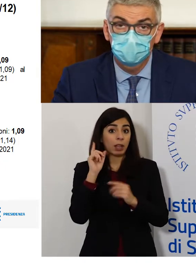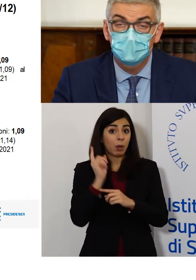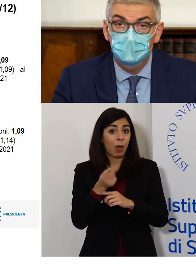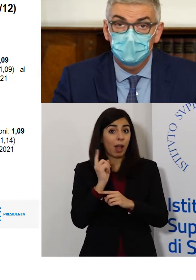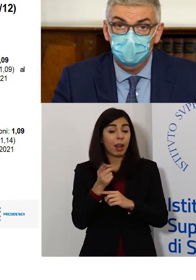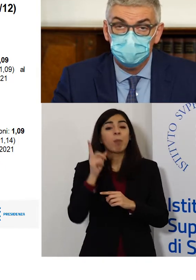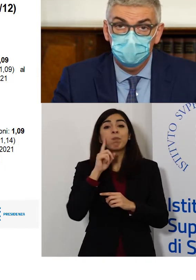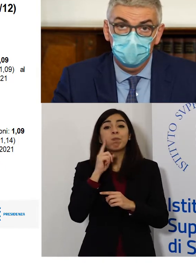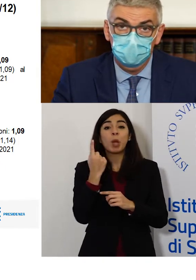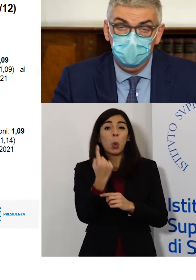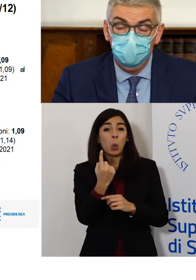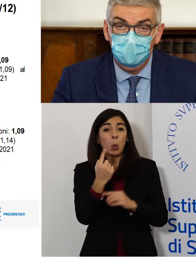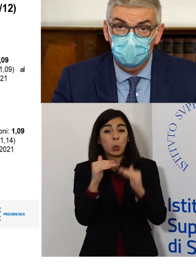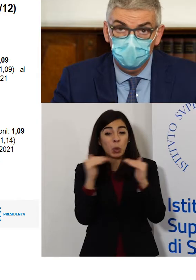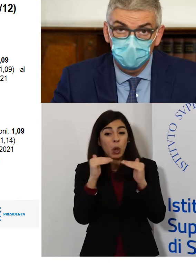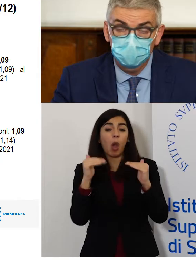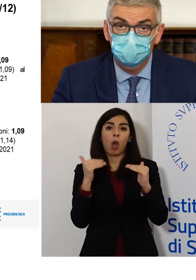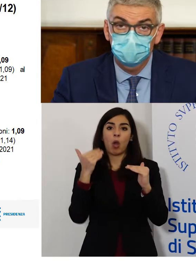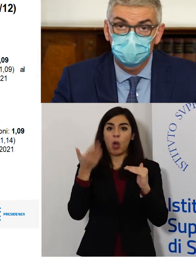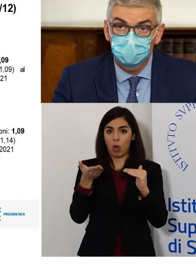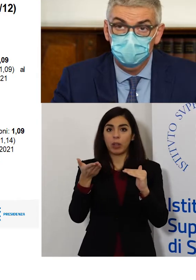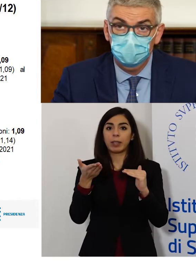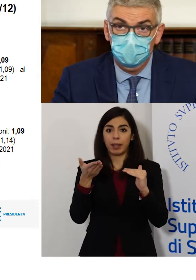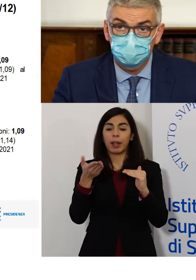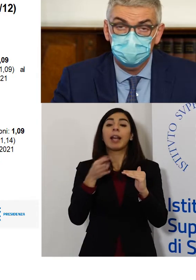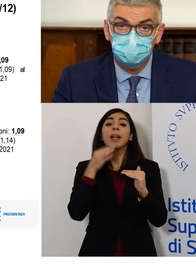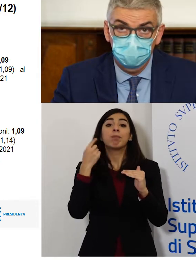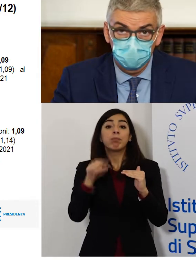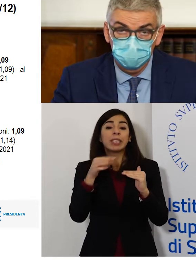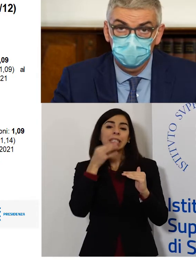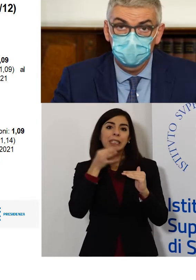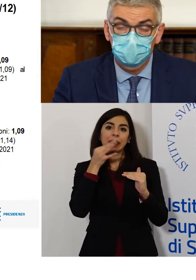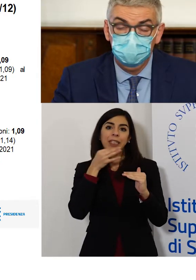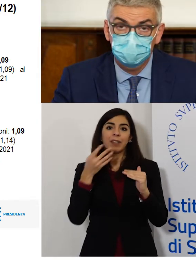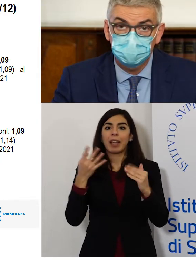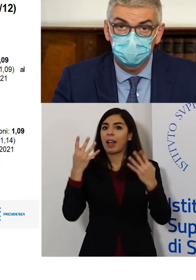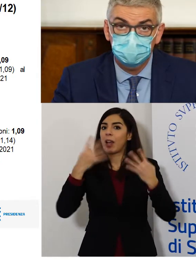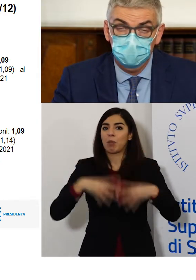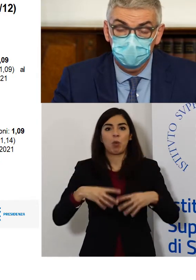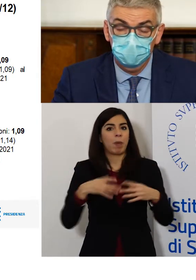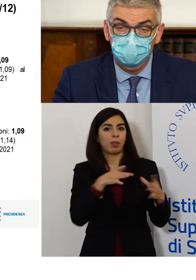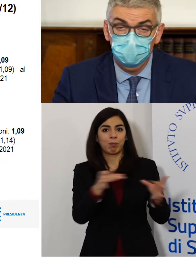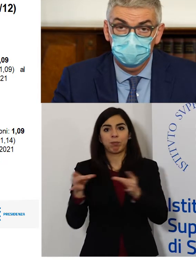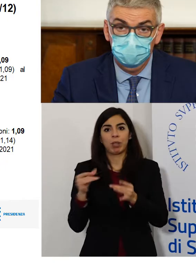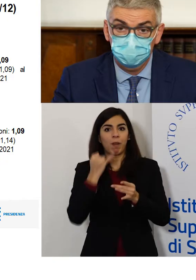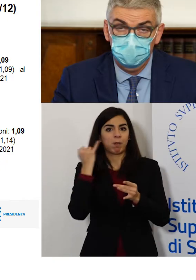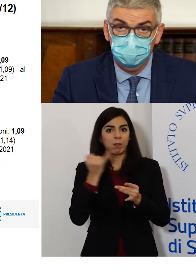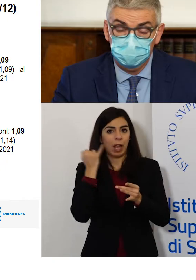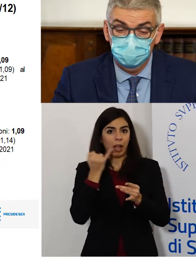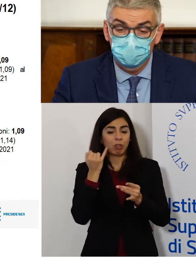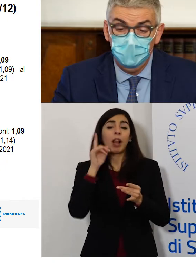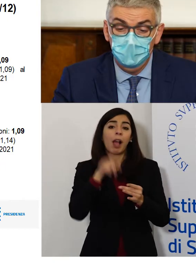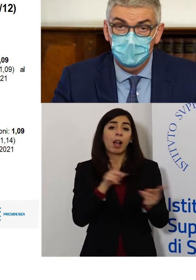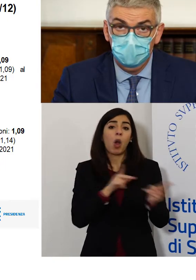livello di 1 e questo porta a un aumento del numero di nuovi casi sia per quanto riguarda le infezioni sia per quanto riguarda le